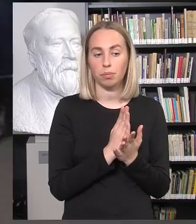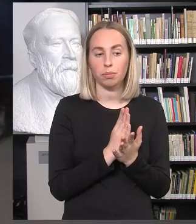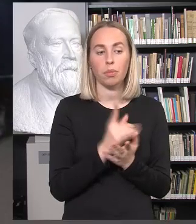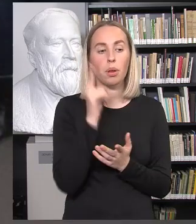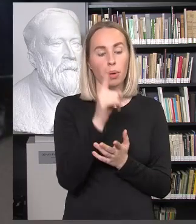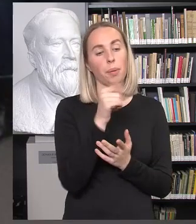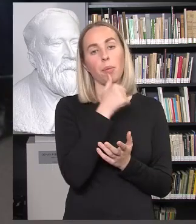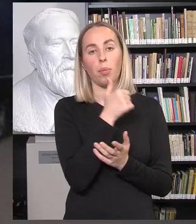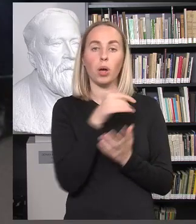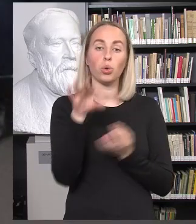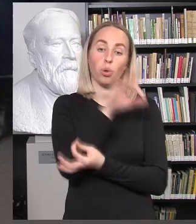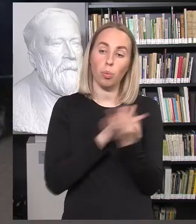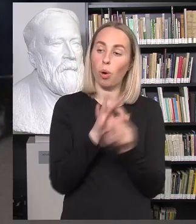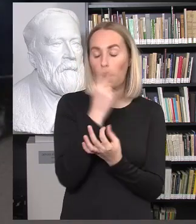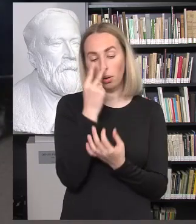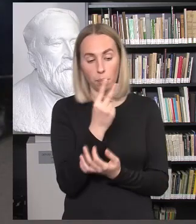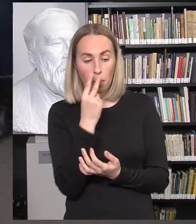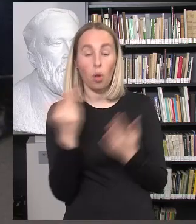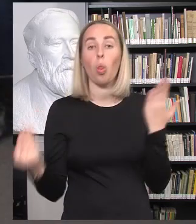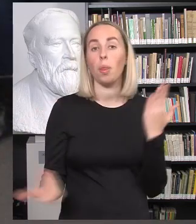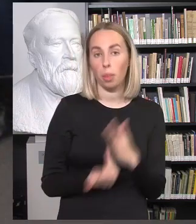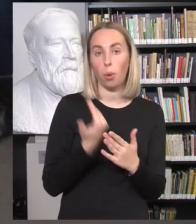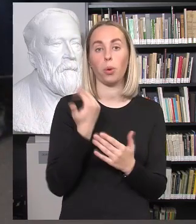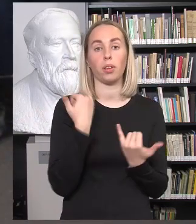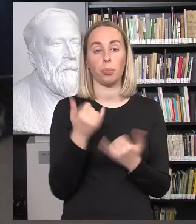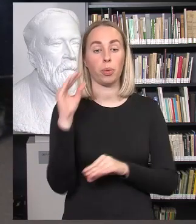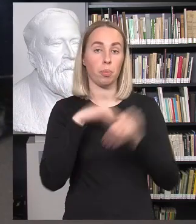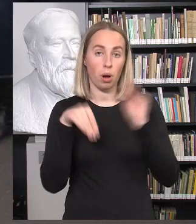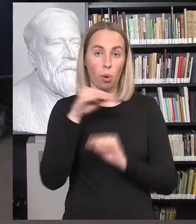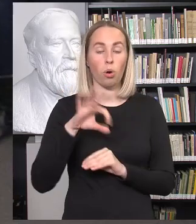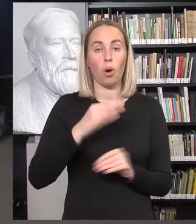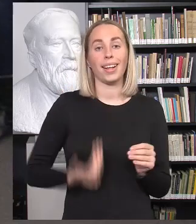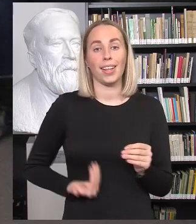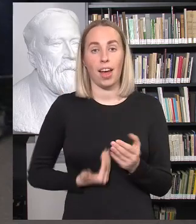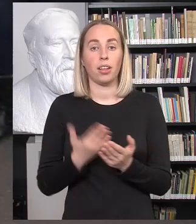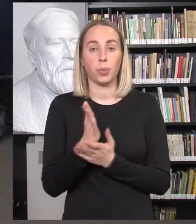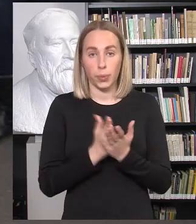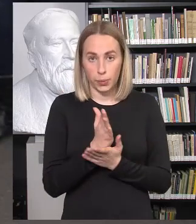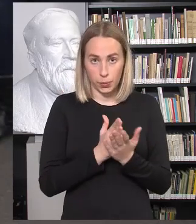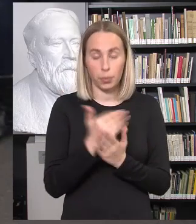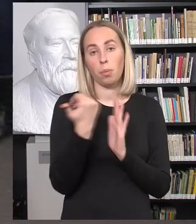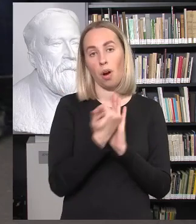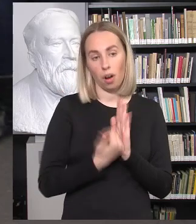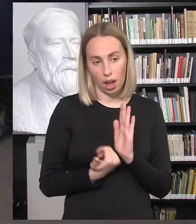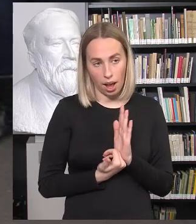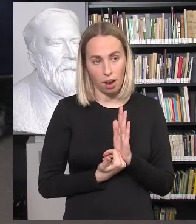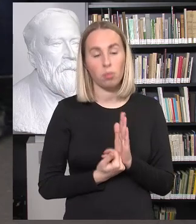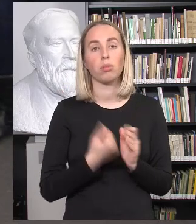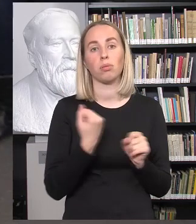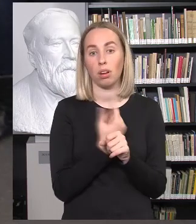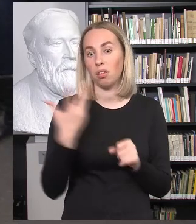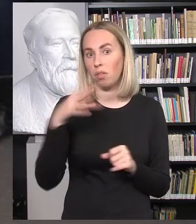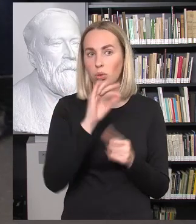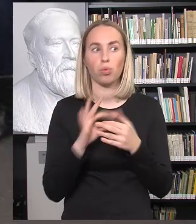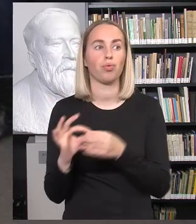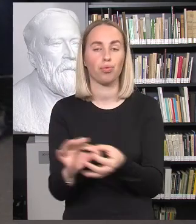žiūrėtume į projektą tos naujoje įrošiamos, gyvenimo įgūdžių ūkdymo programos, kurie viską tarsi turėtų suvienyti,